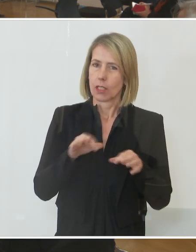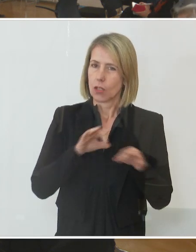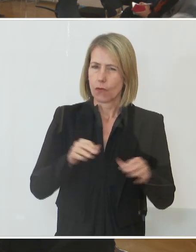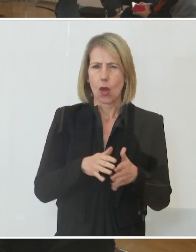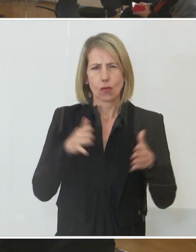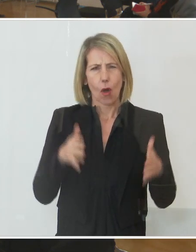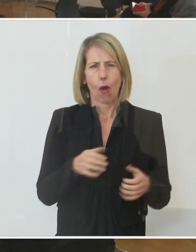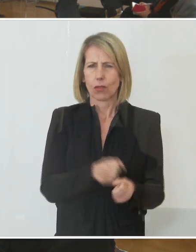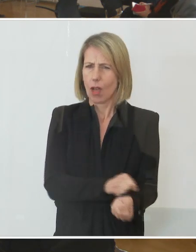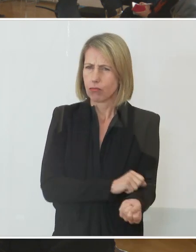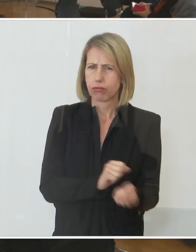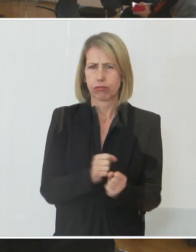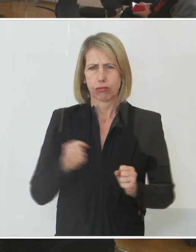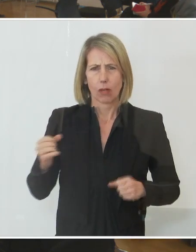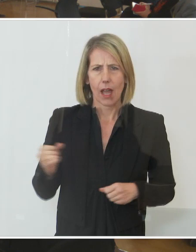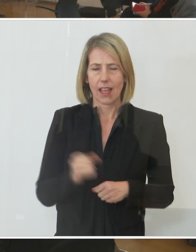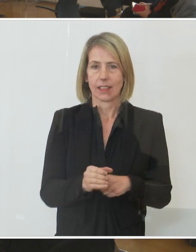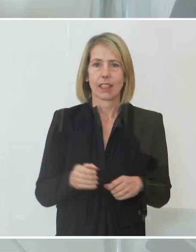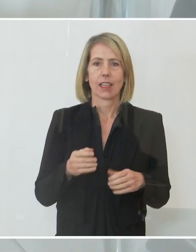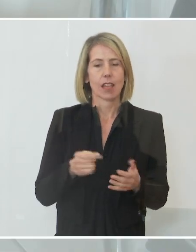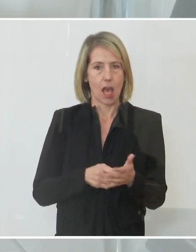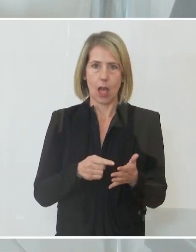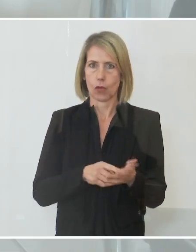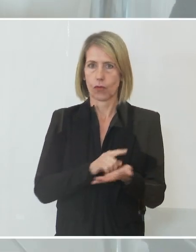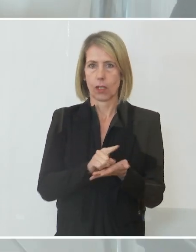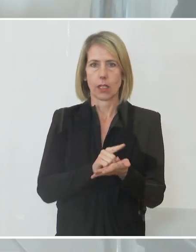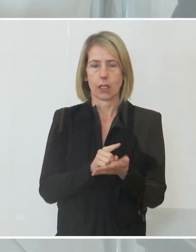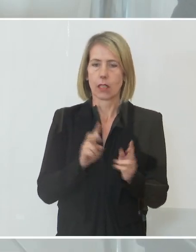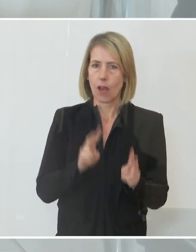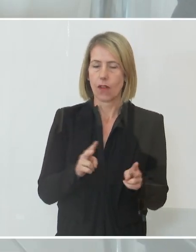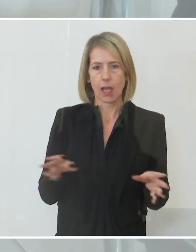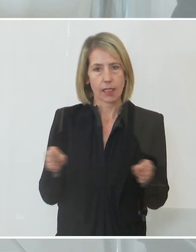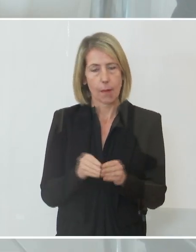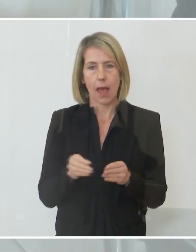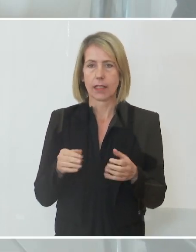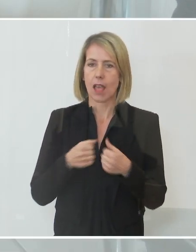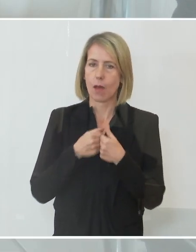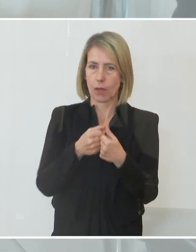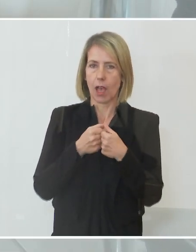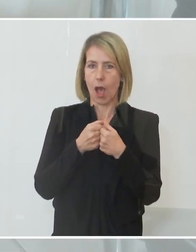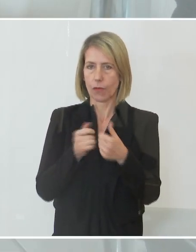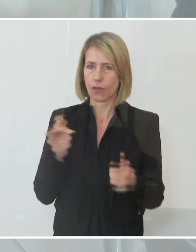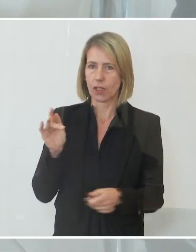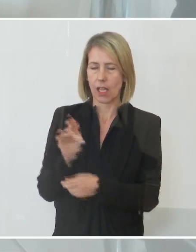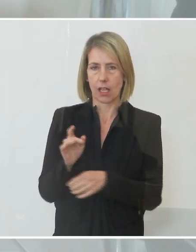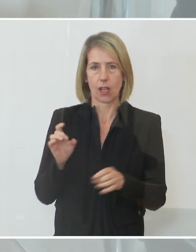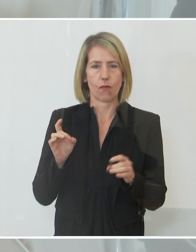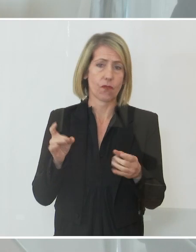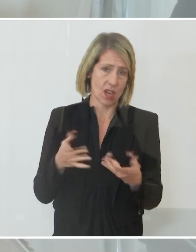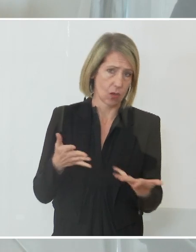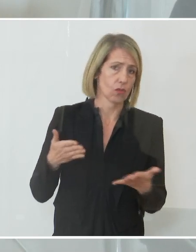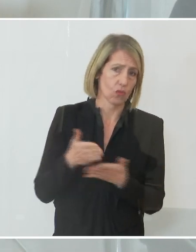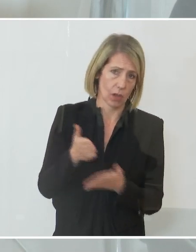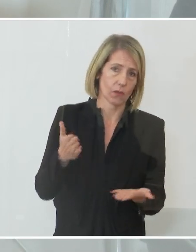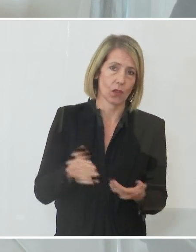dieser doch sehr, sehr fordernden Zeit, weil es einfach wichtig ist, dass man miteinander diesen gemeinsamen Kampf gegen das Virus führt und dass man auch sieht,